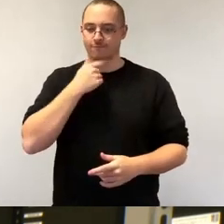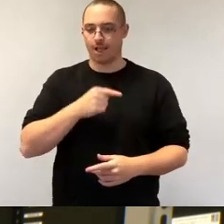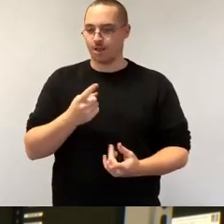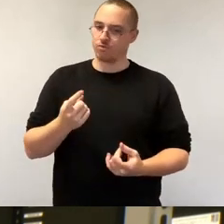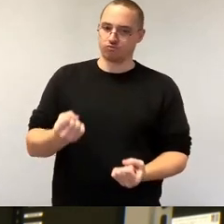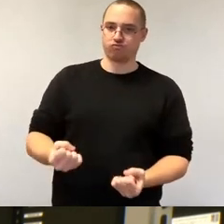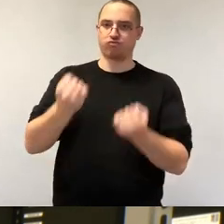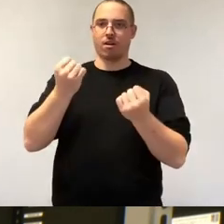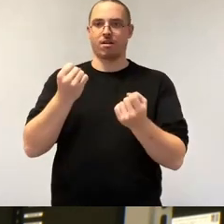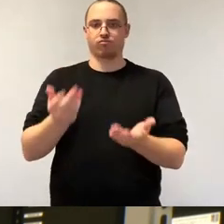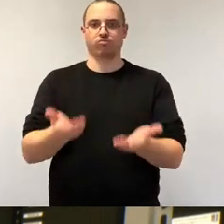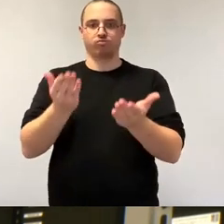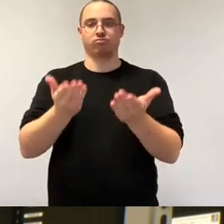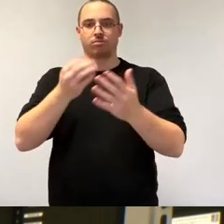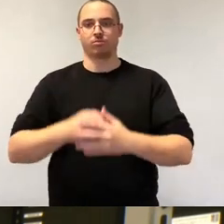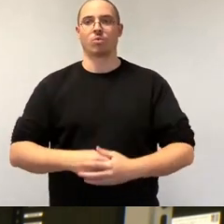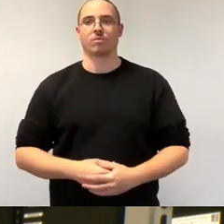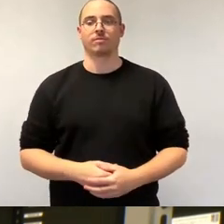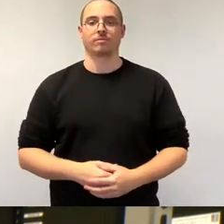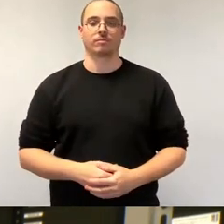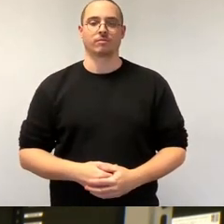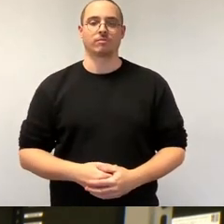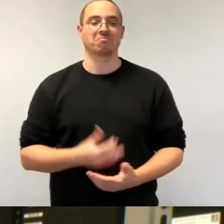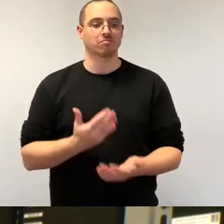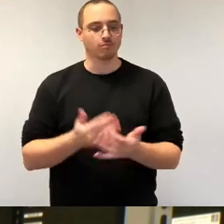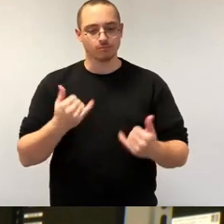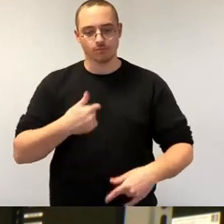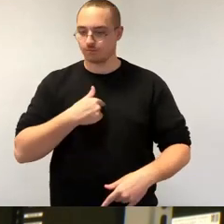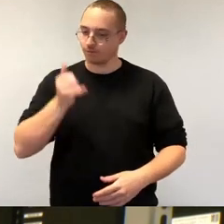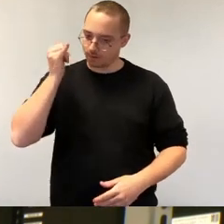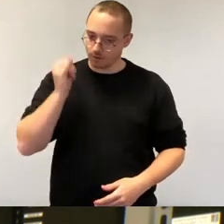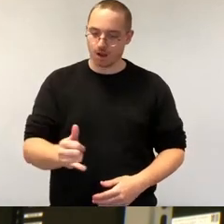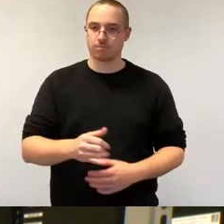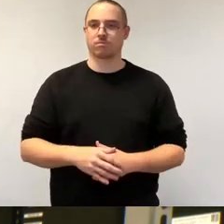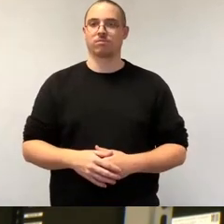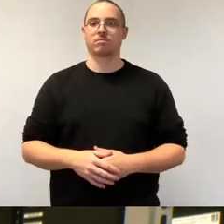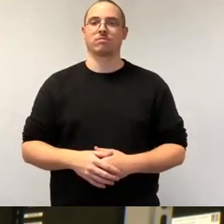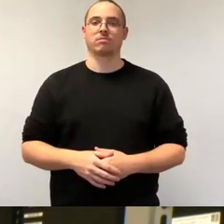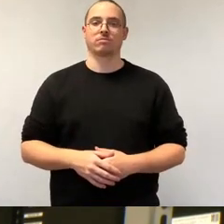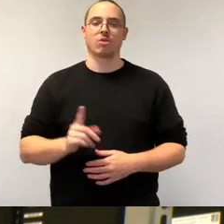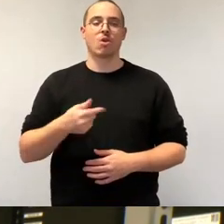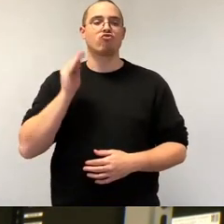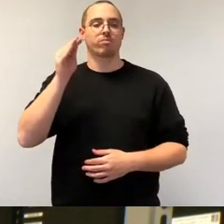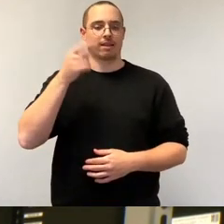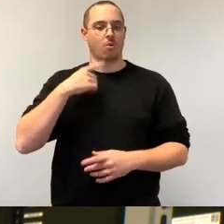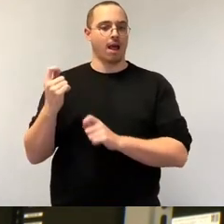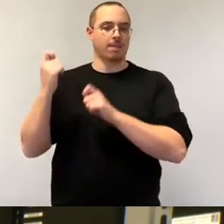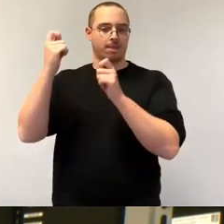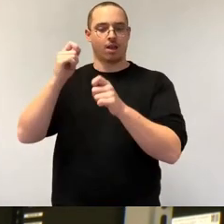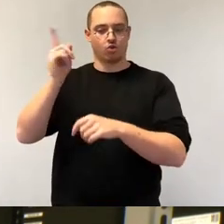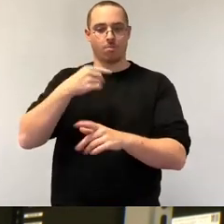in unserem Antrag, den wir später noch diskutieren, darauf nochmal eingehen. Und meine Damen und Herren, die